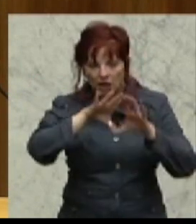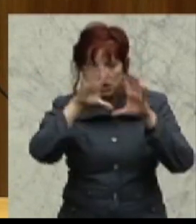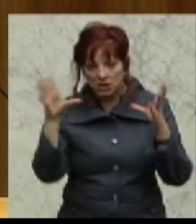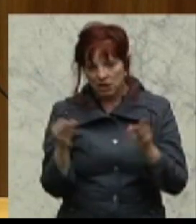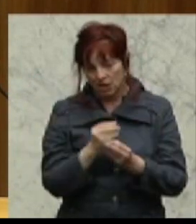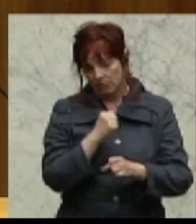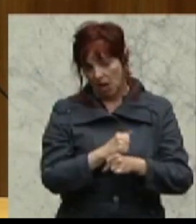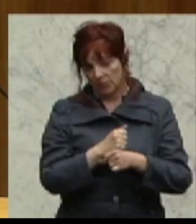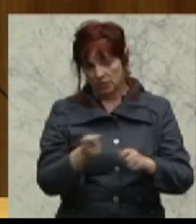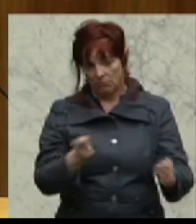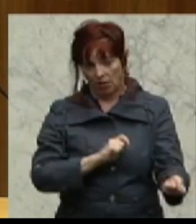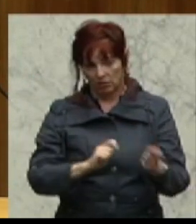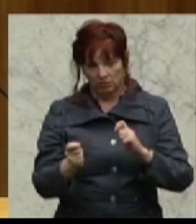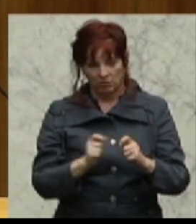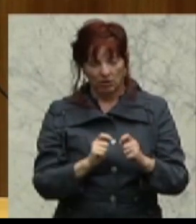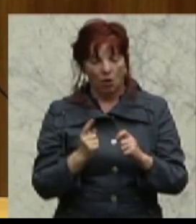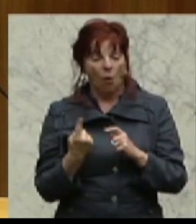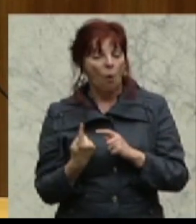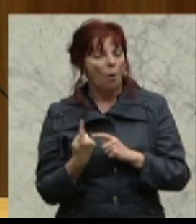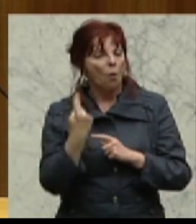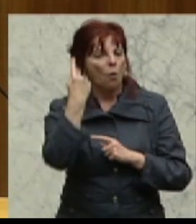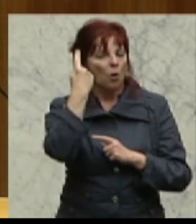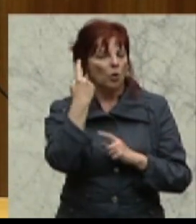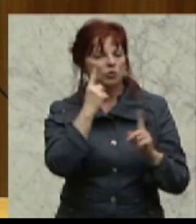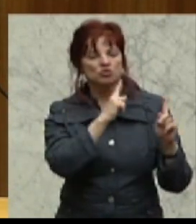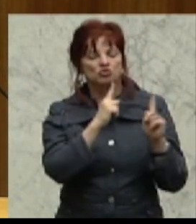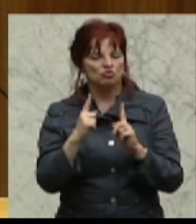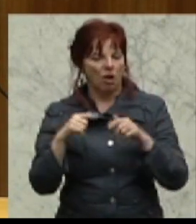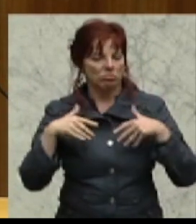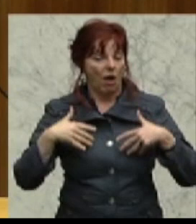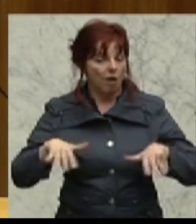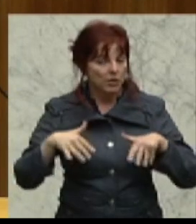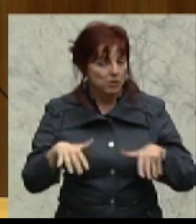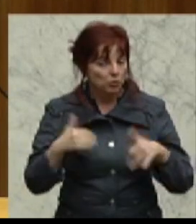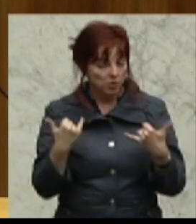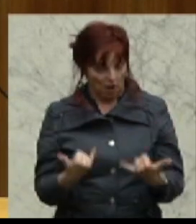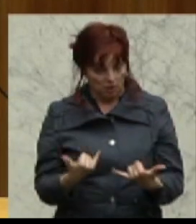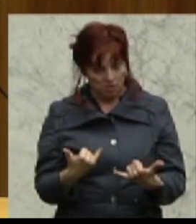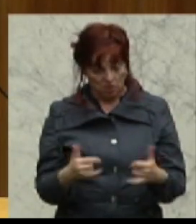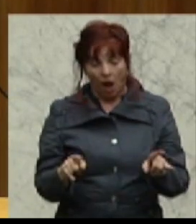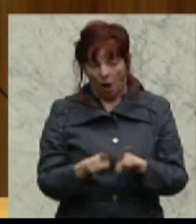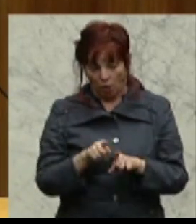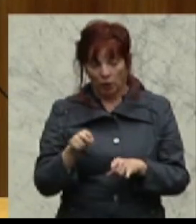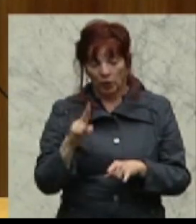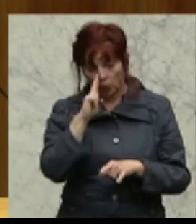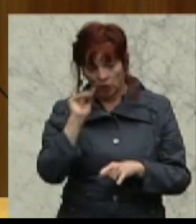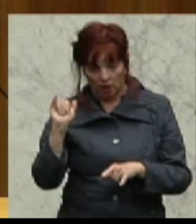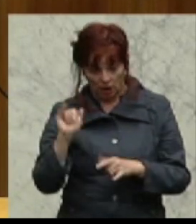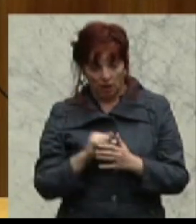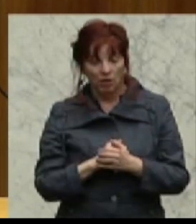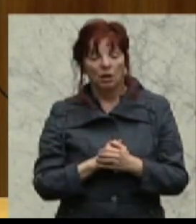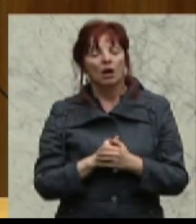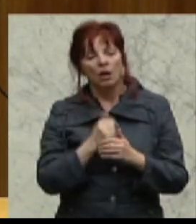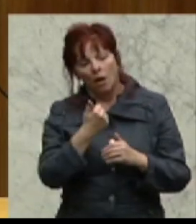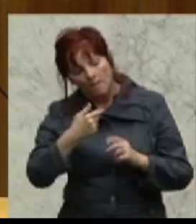Wir haben einen Höchststand an Arbeitslosigkeit zu vermerken, auch jetzt im Juni mit einem Zuwachs von über 10